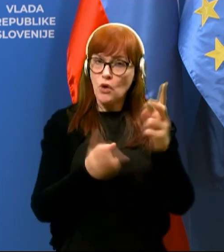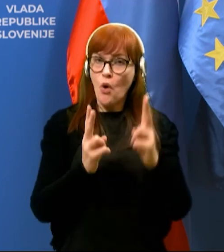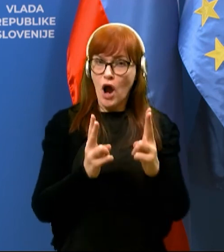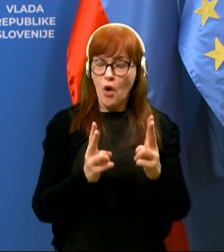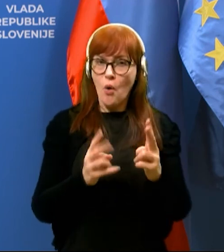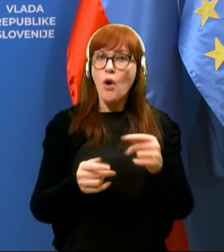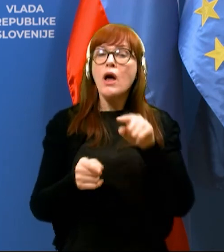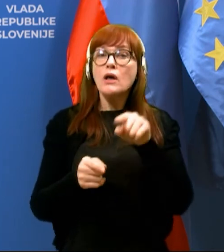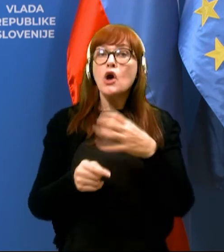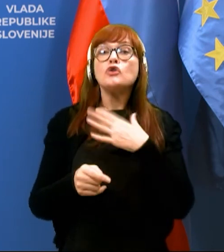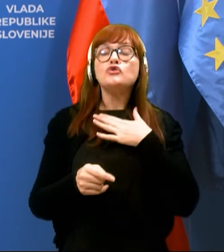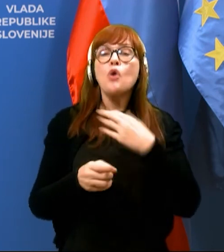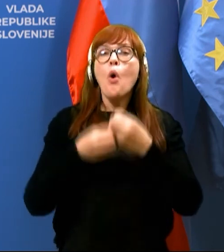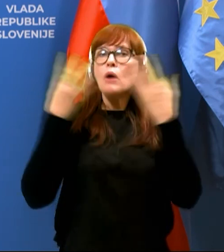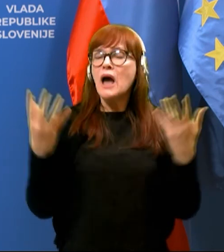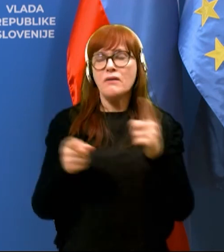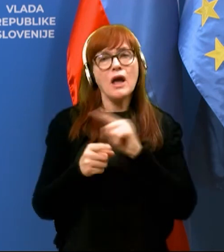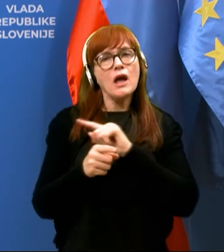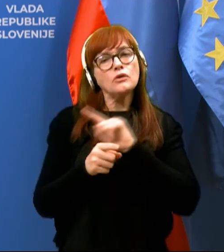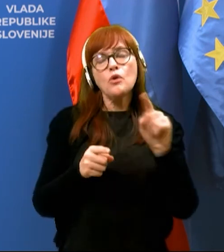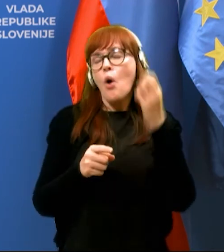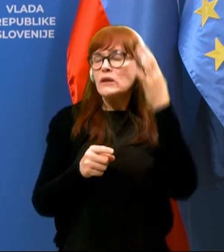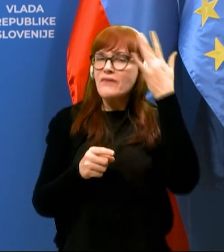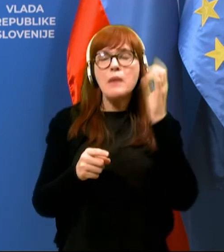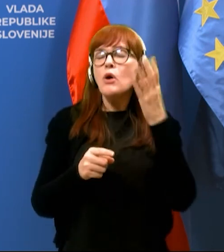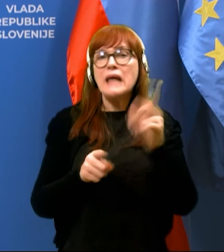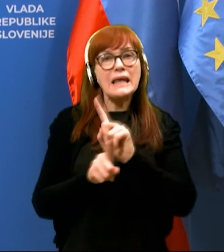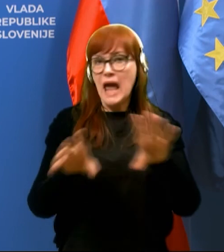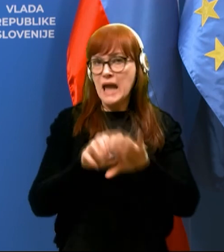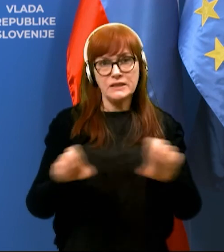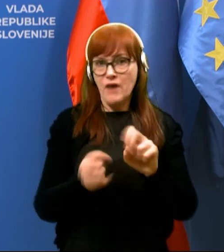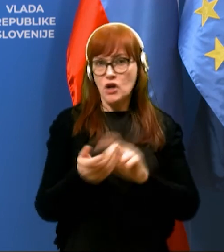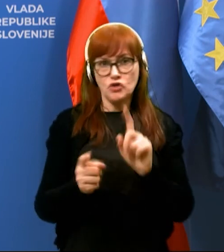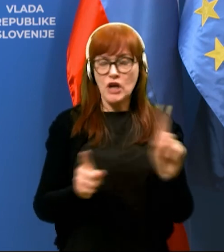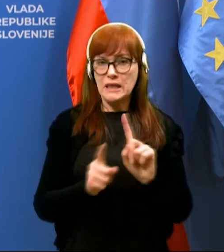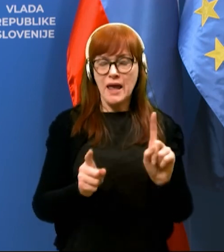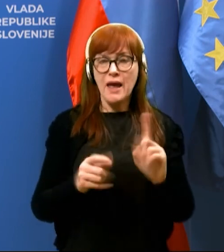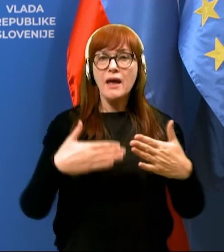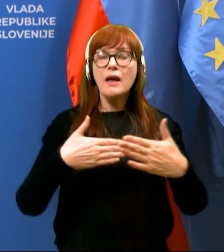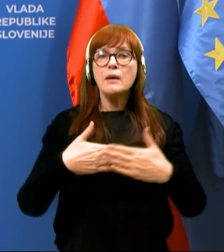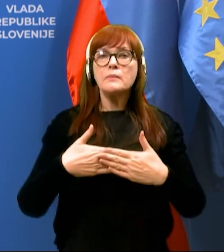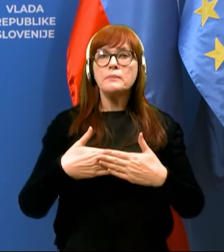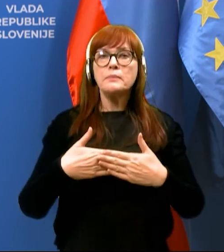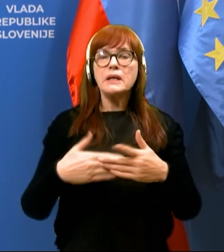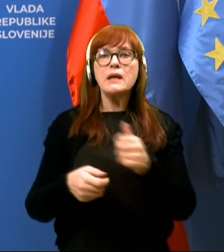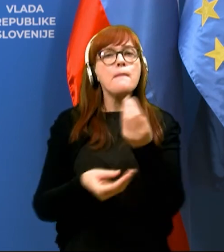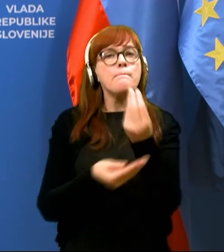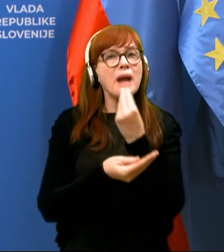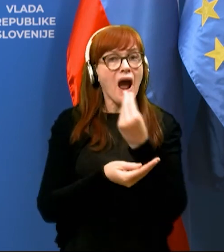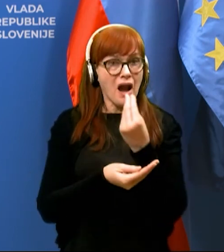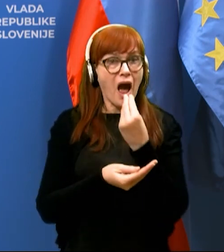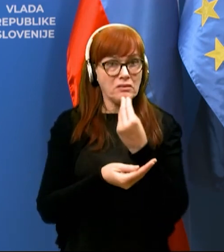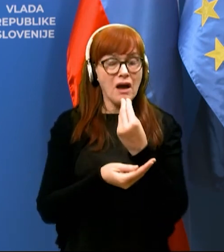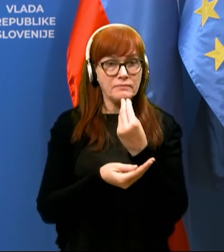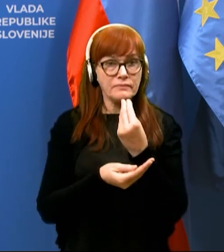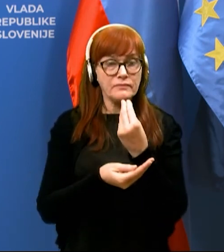recimo šole v naravi do nadaljnega ne izvajajo. Gre za to, da se pri sami prehrani, recimo